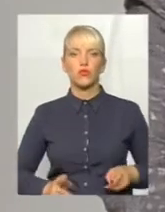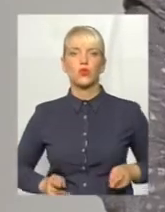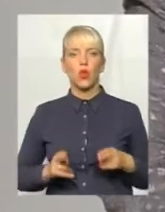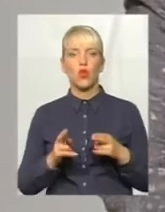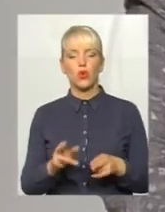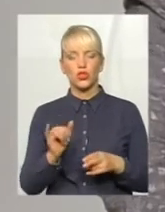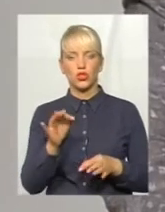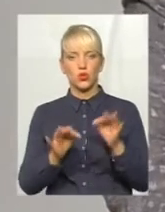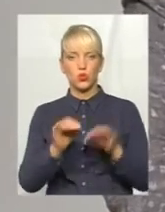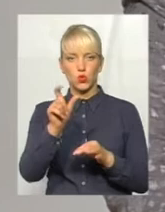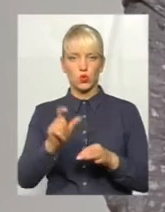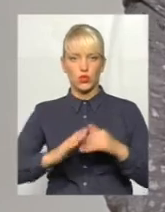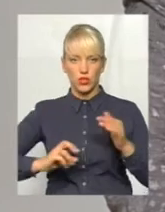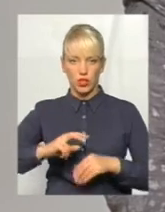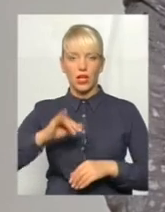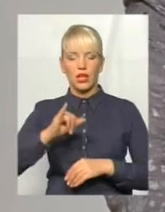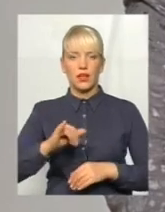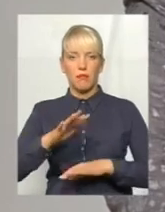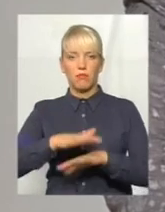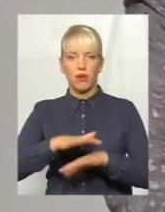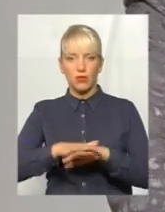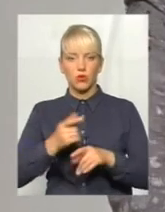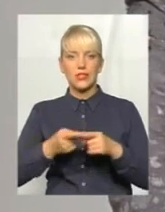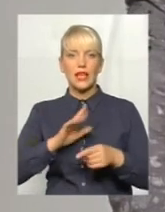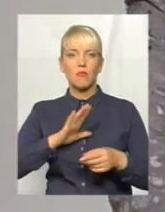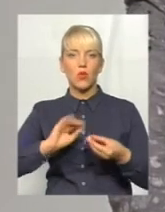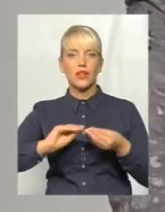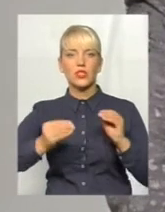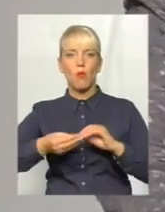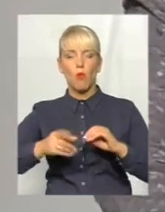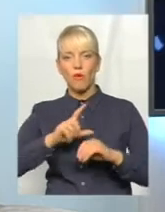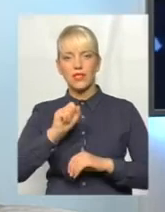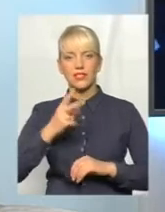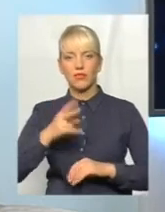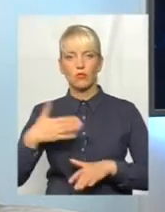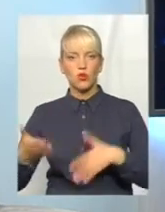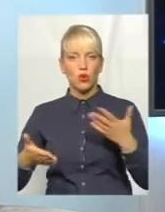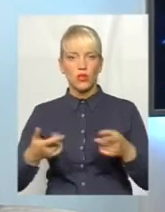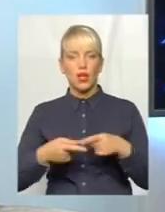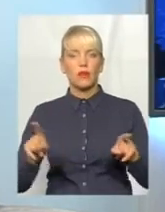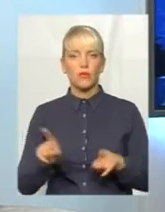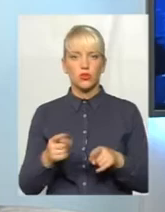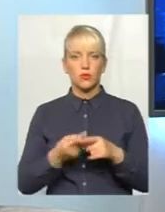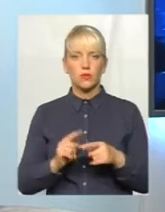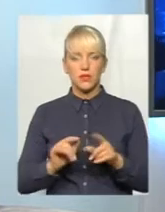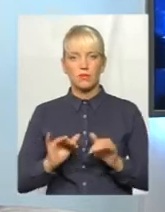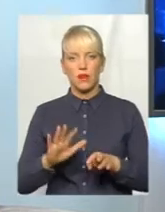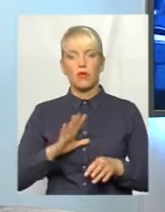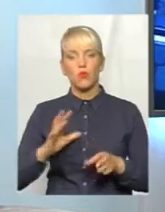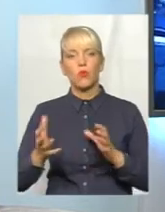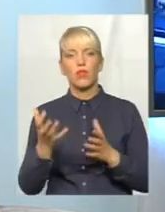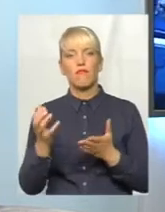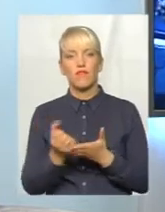судді, так і банку. І це була змова з усіма сторонами про те, щоб була ця справа виграна як з